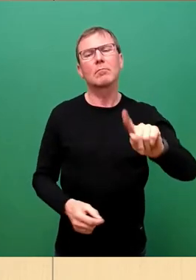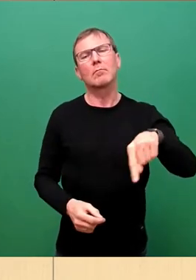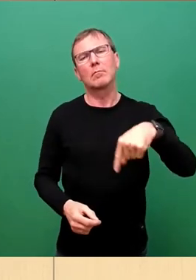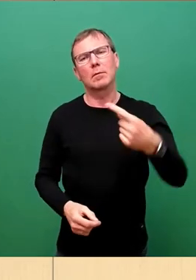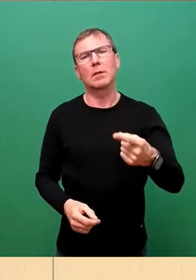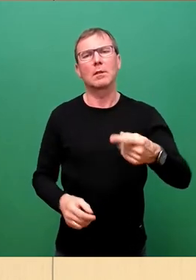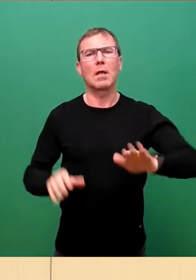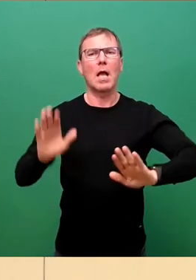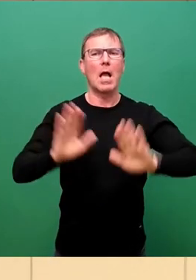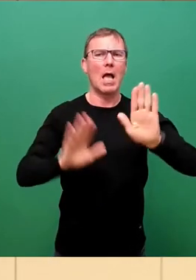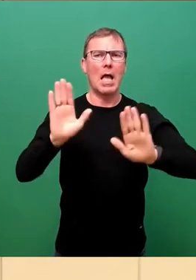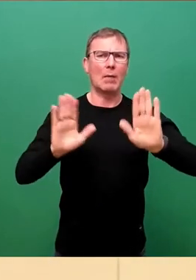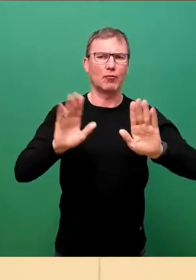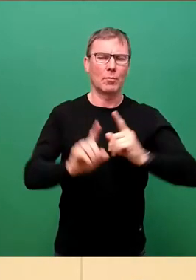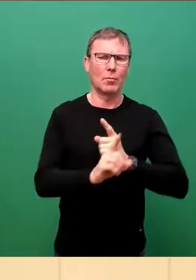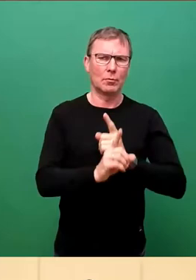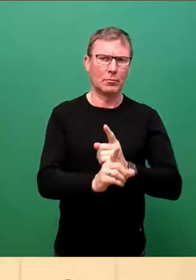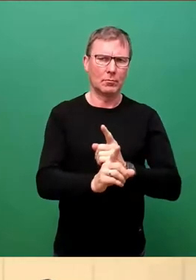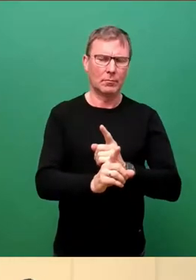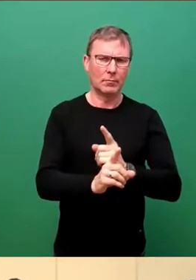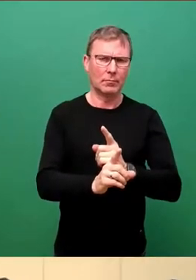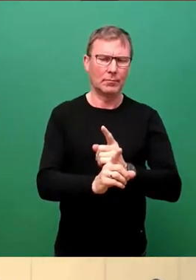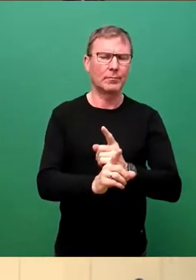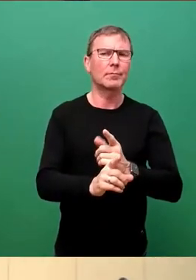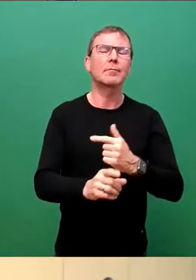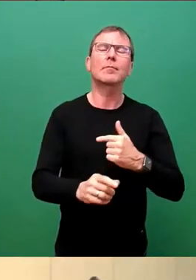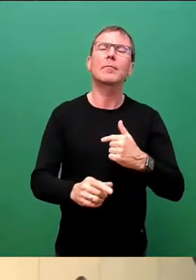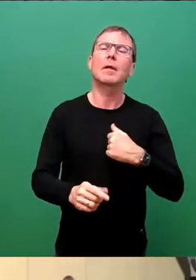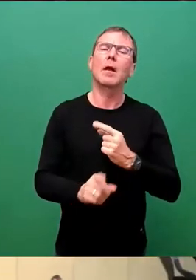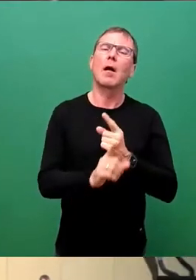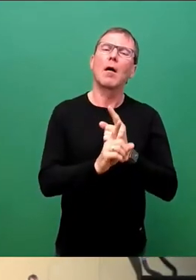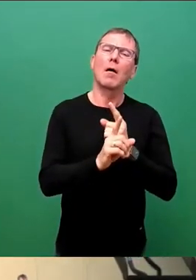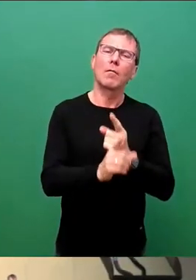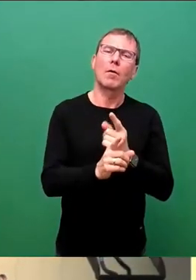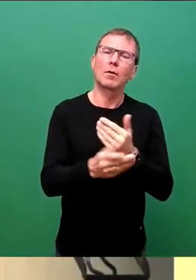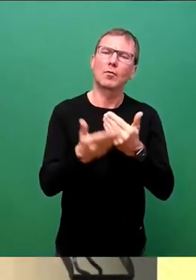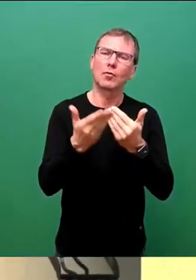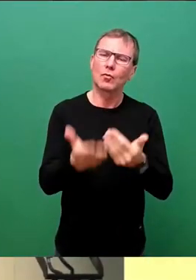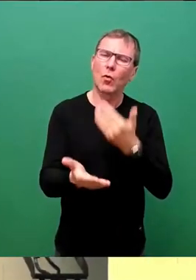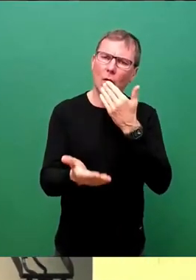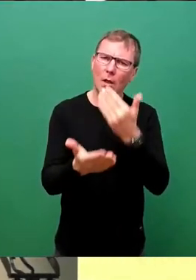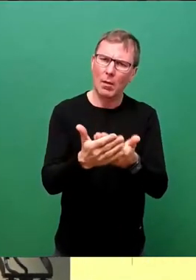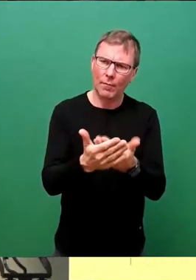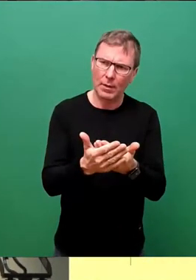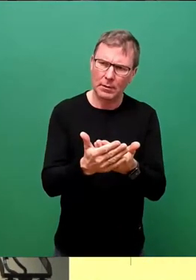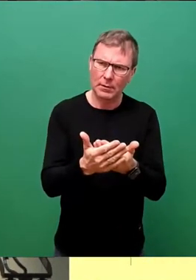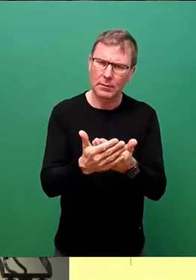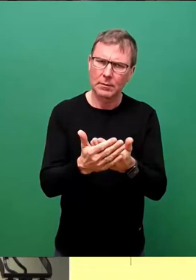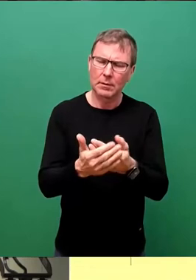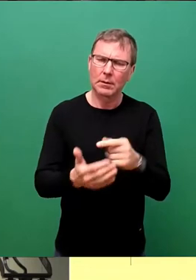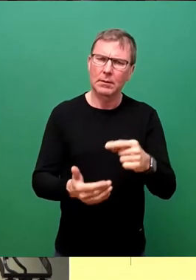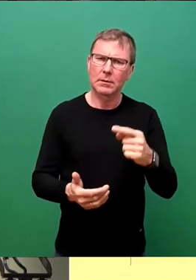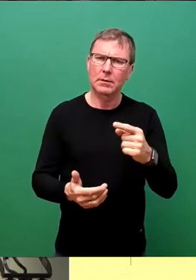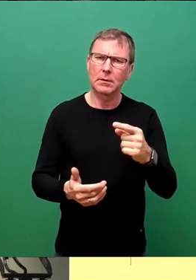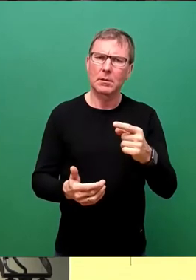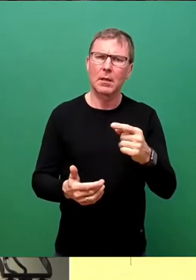Abstimmung eintreten. Und die würde ich wie folgt führen. Ich glaube, es ist sinnfällig, weil